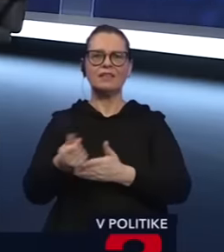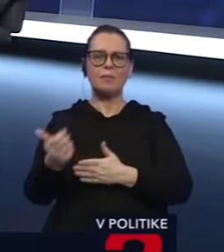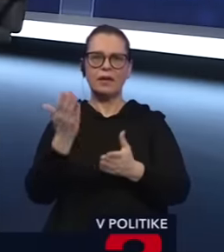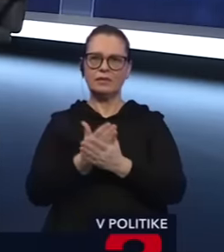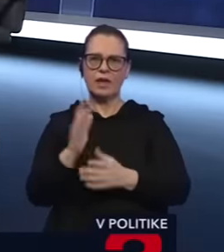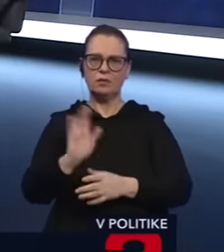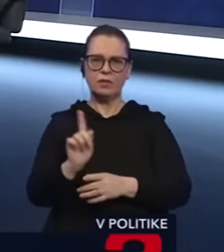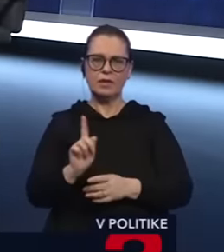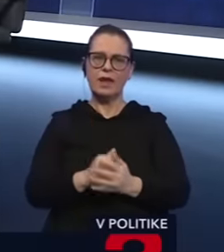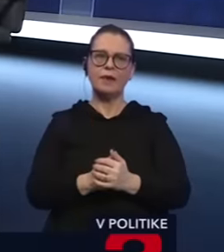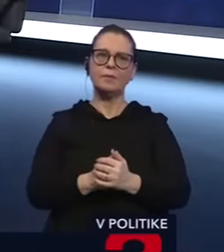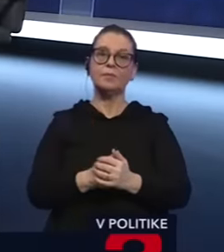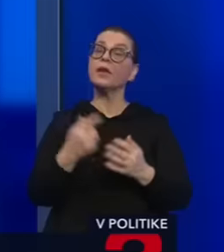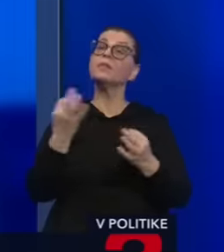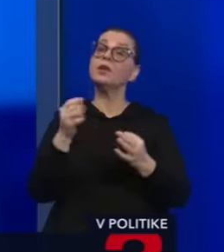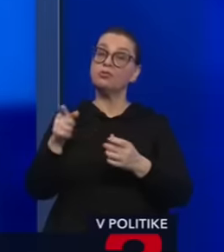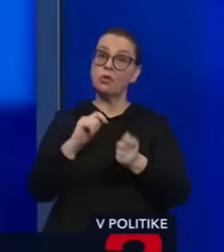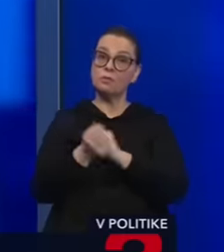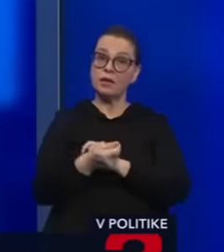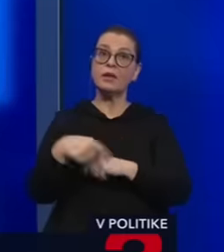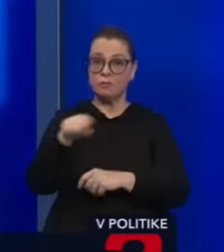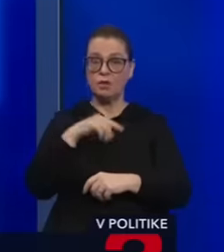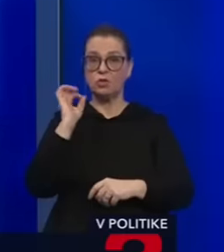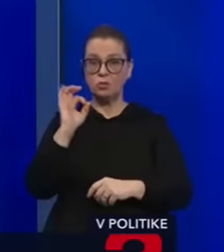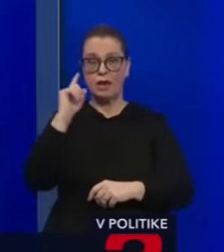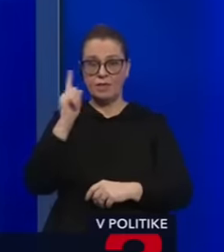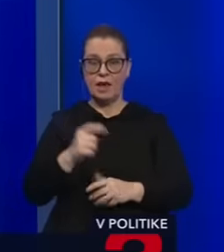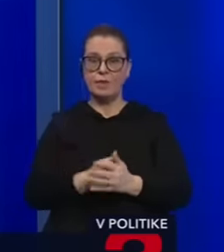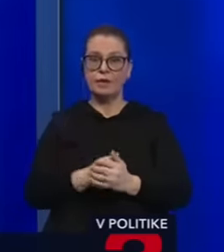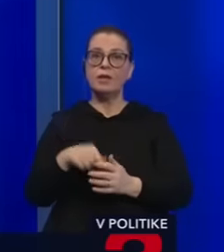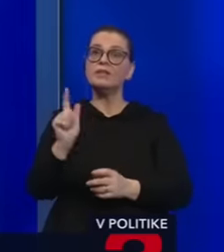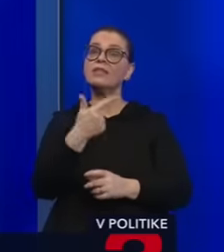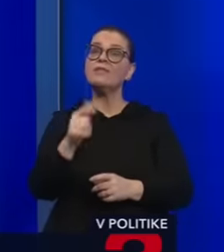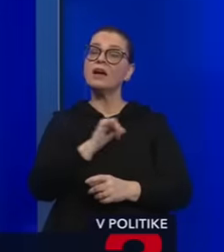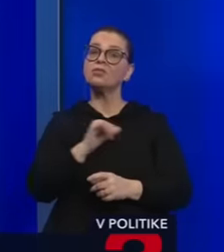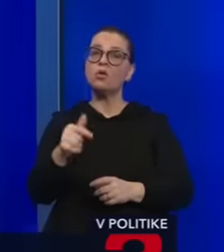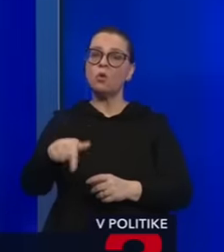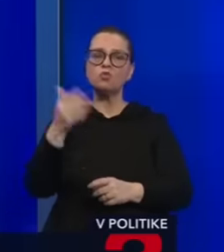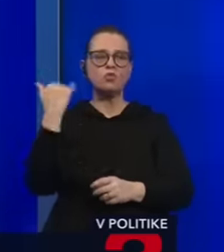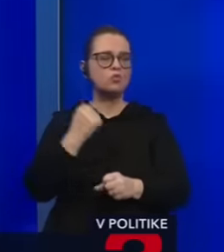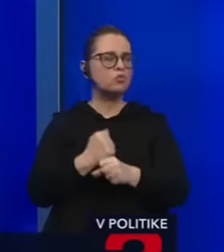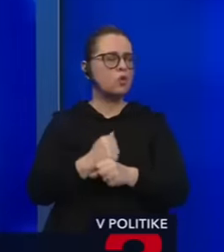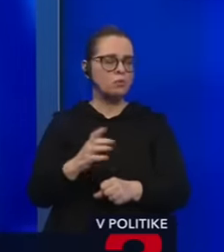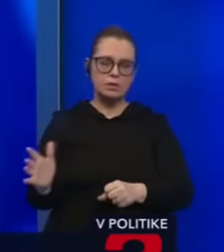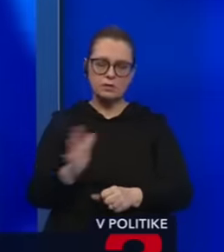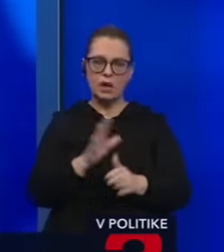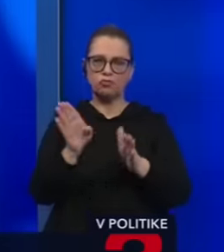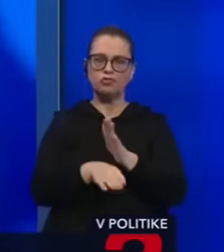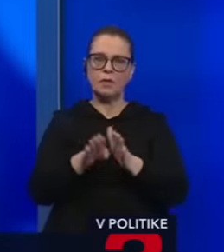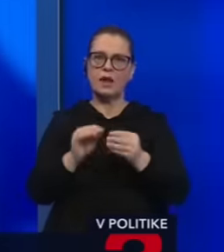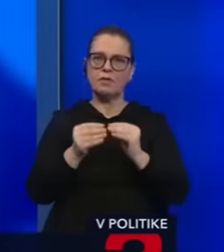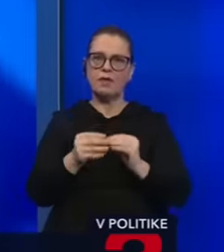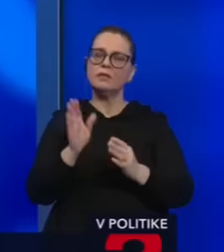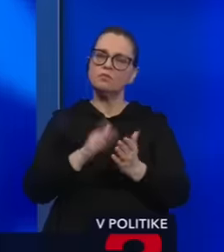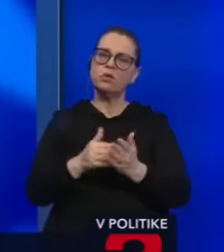dane. Influencerkám, internetovým Viete, prečo oni to menia? Vy veľmi dobre viete, prečo to menia. Lebo oni za 12 rokov tu urobili také veci, že potrebujú teraz